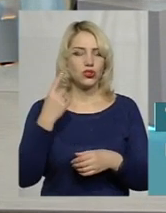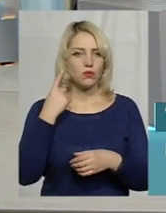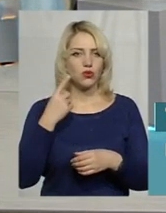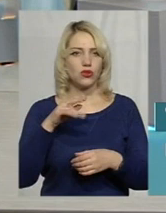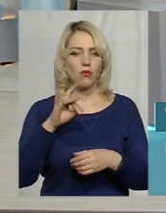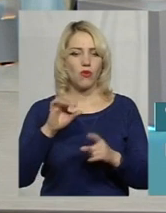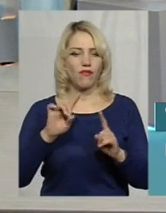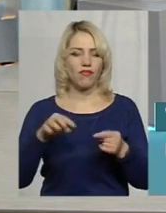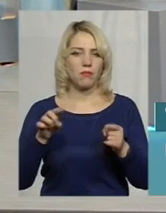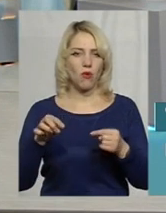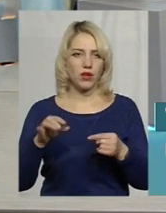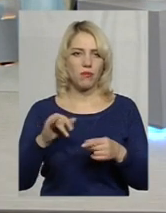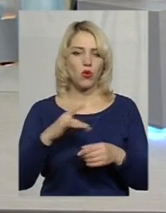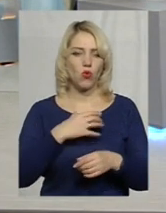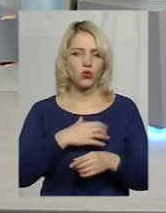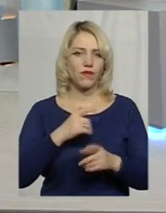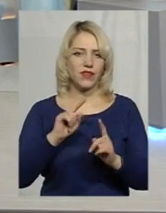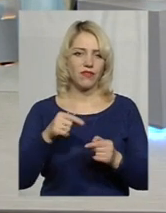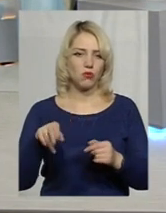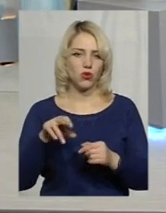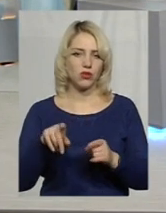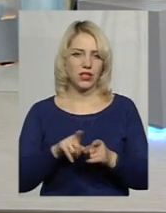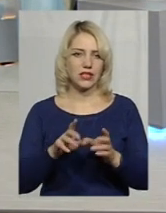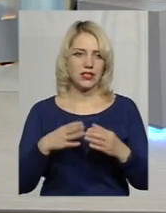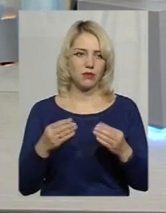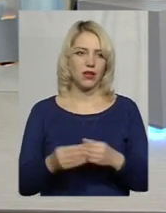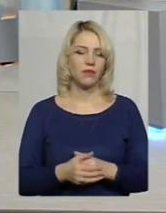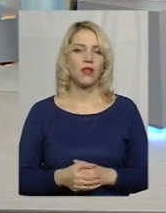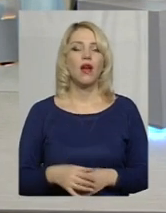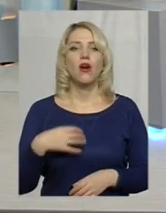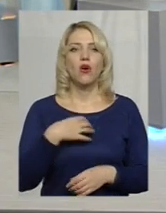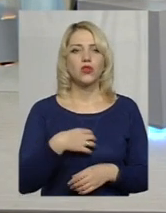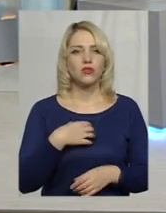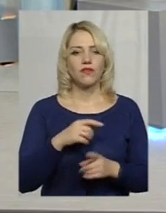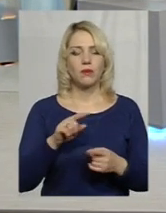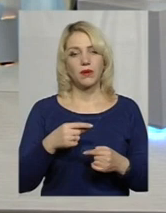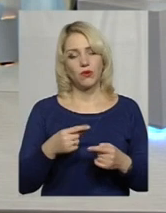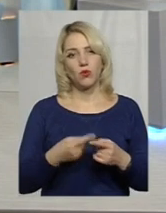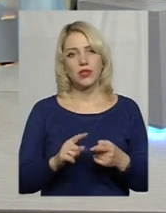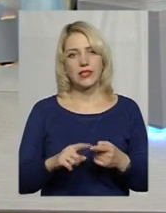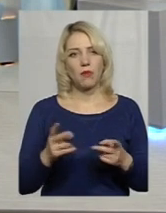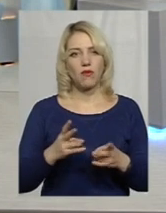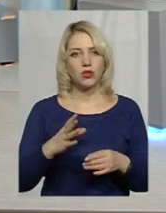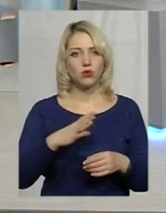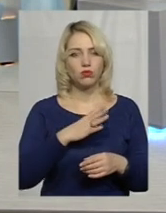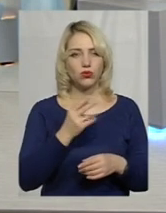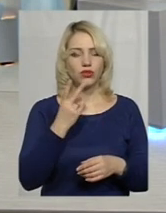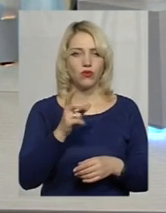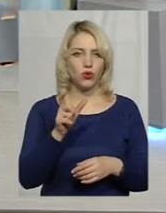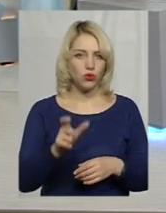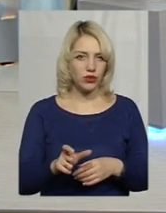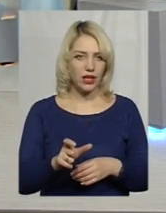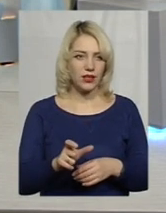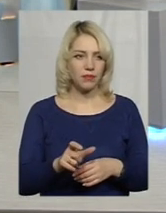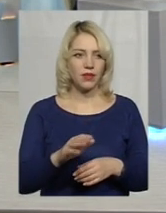про вимоги, основні вимоги до сім'ї. Основними вимогами це має бути двоє людей